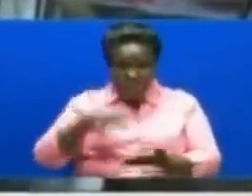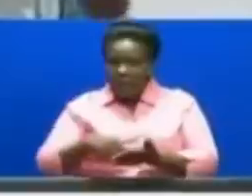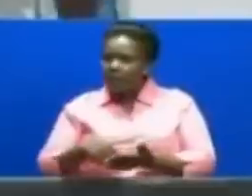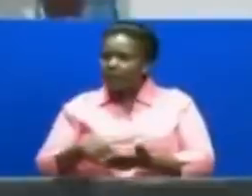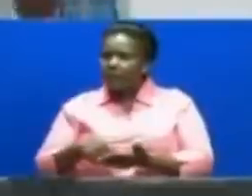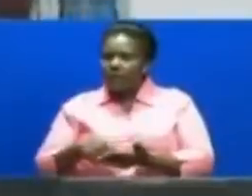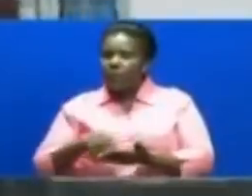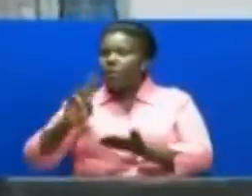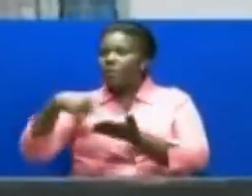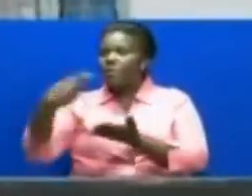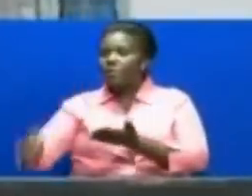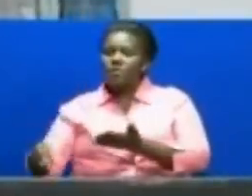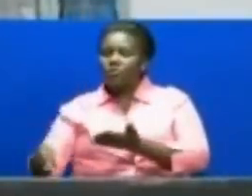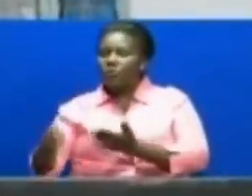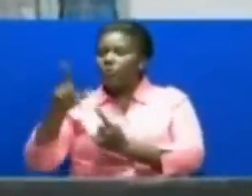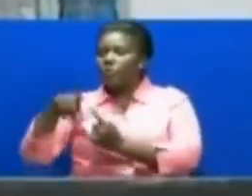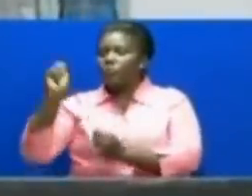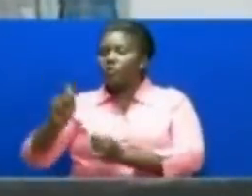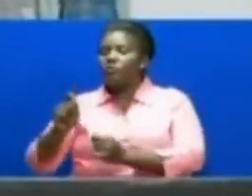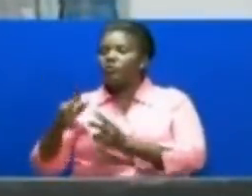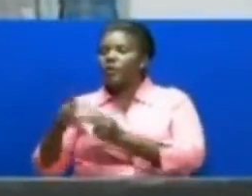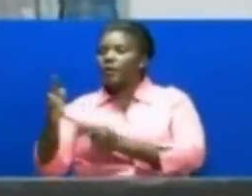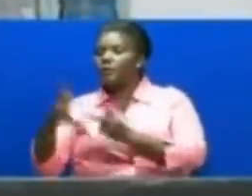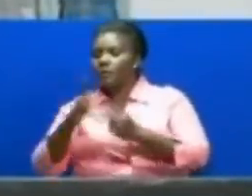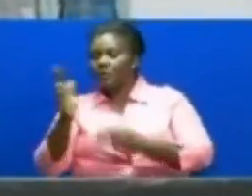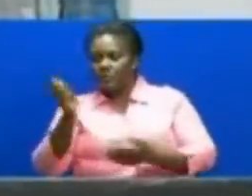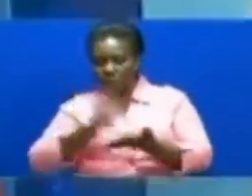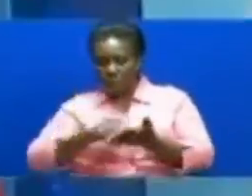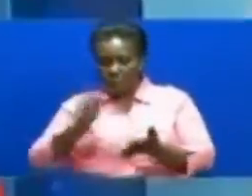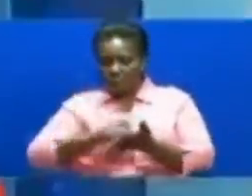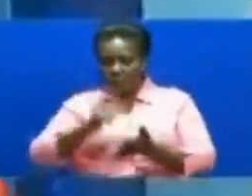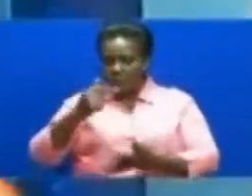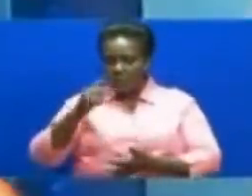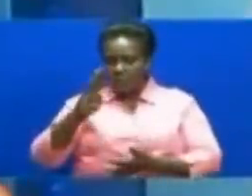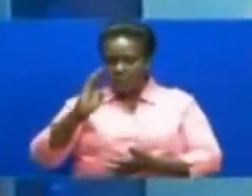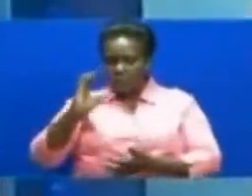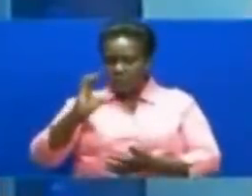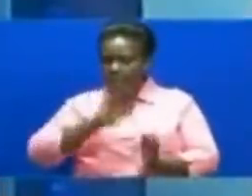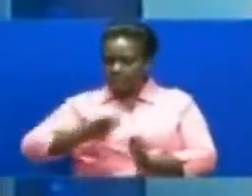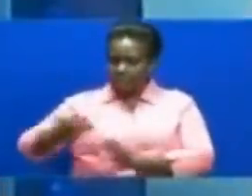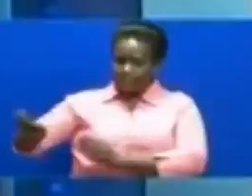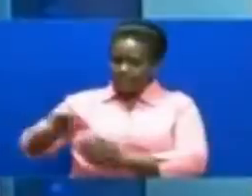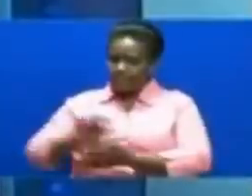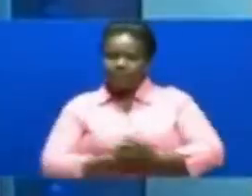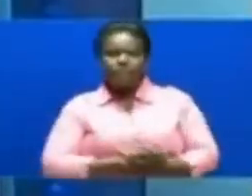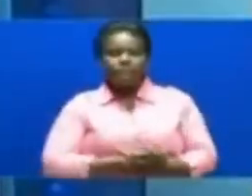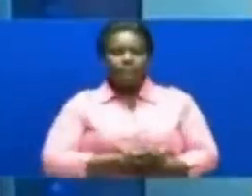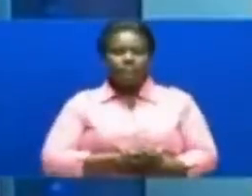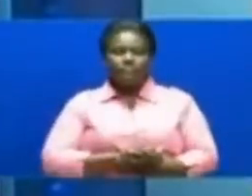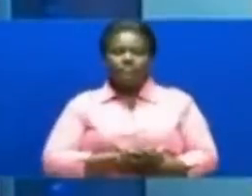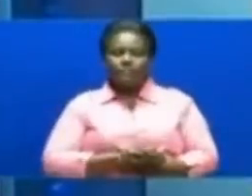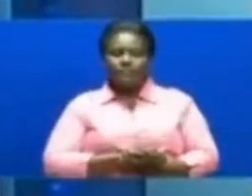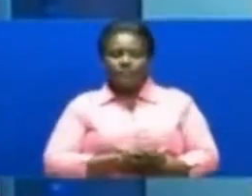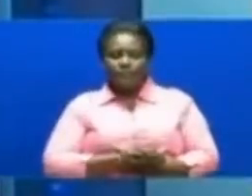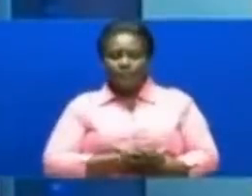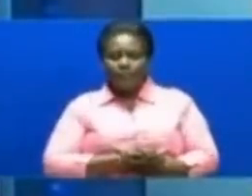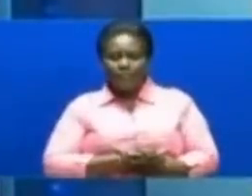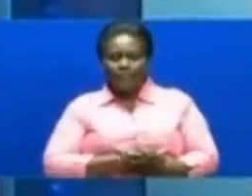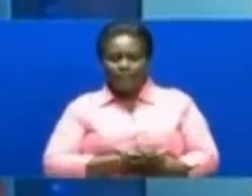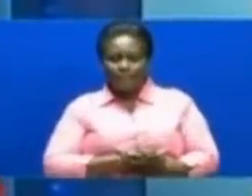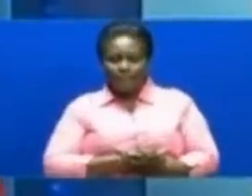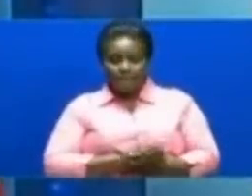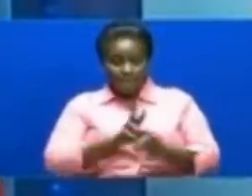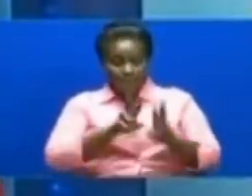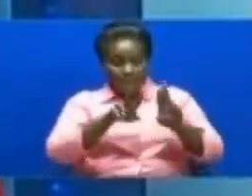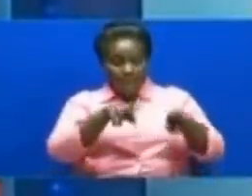Florence Mavindi TBC Tugio kia sasa Kharigabari za mahakamani